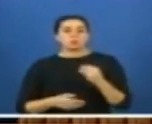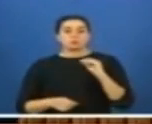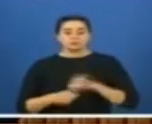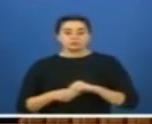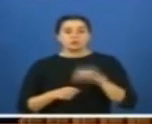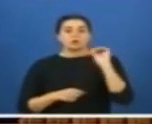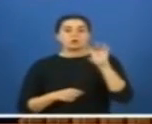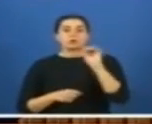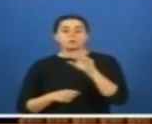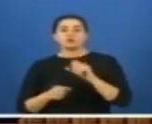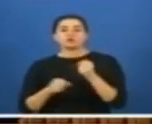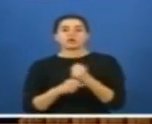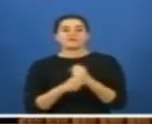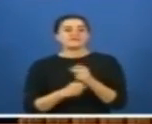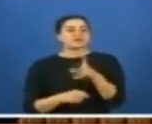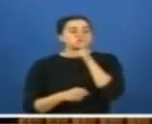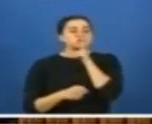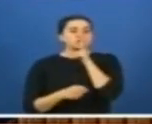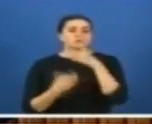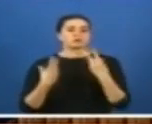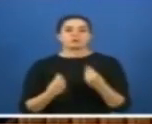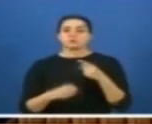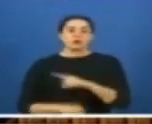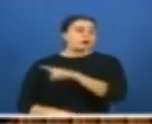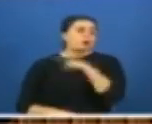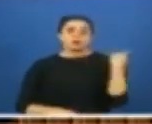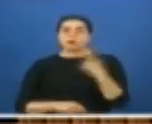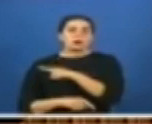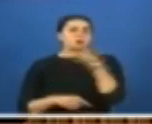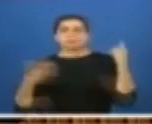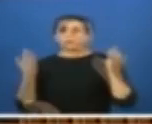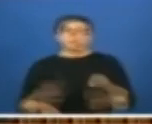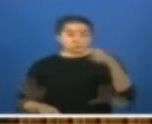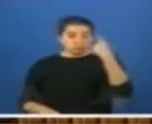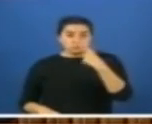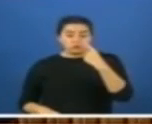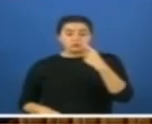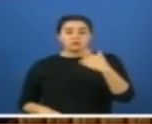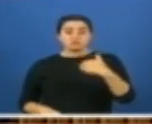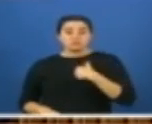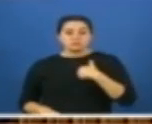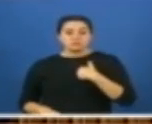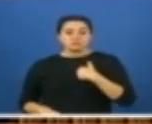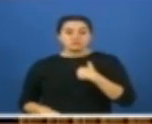öğretmenlerin görevine son vermeyi asla ve asla kabul etmiyoruz. Biz,